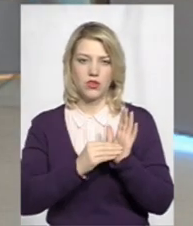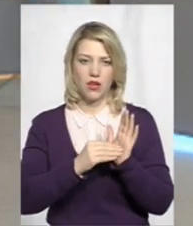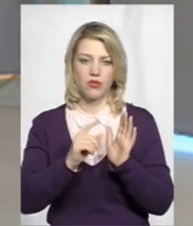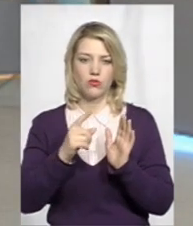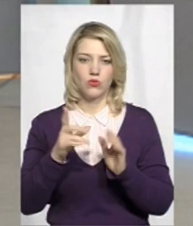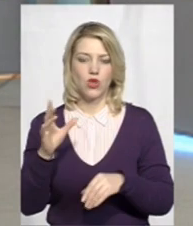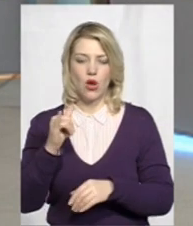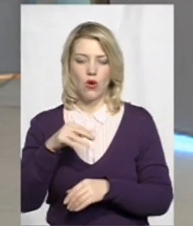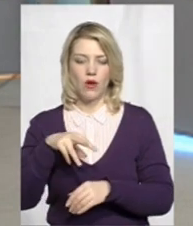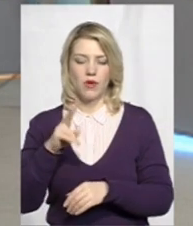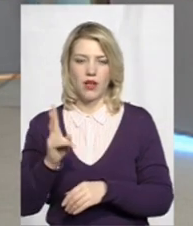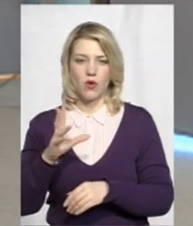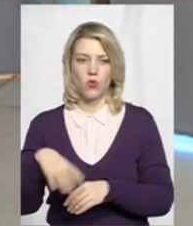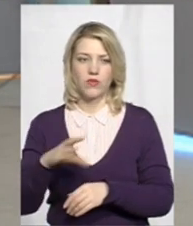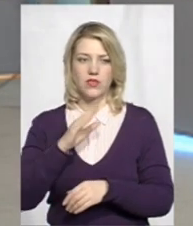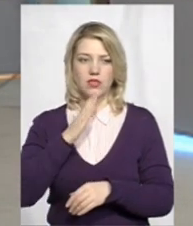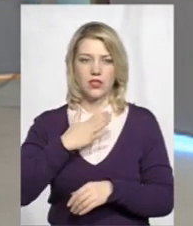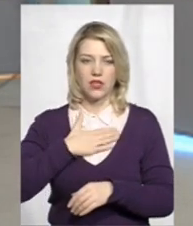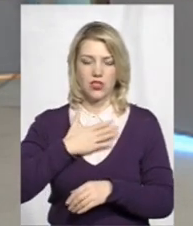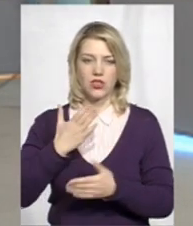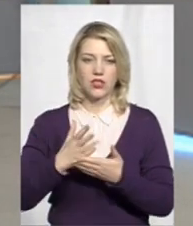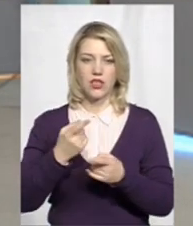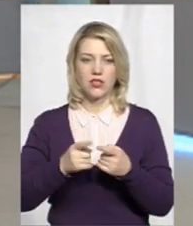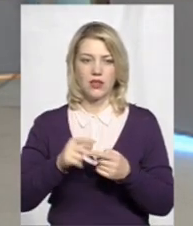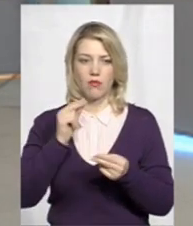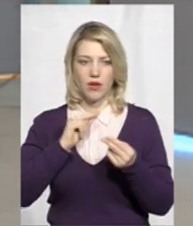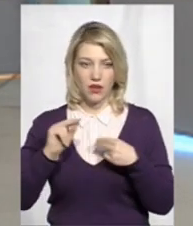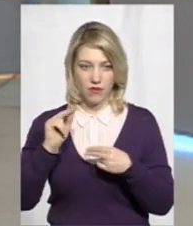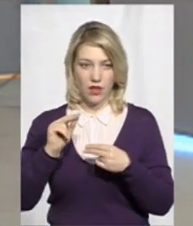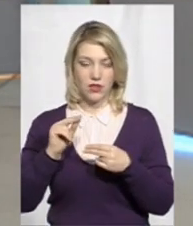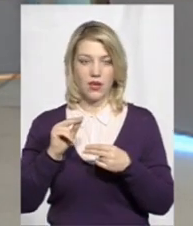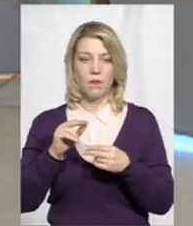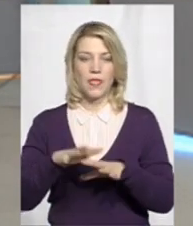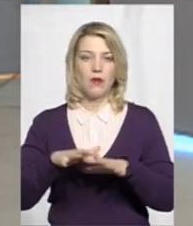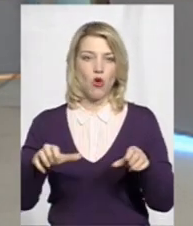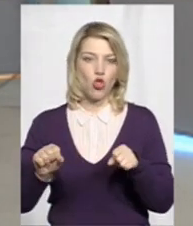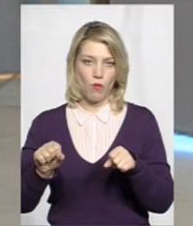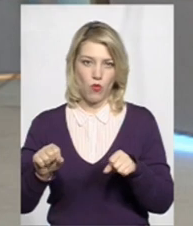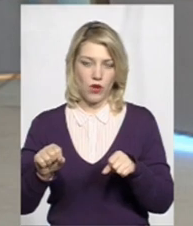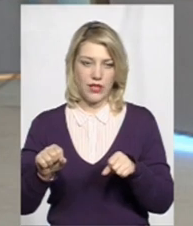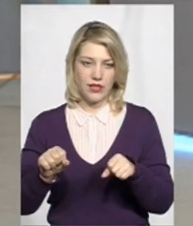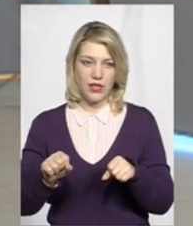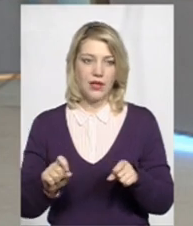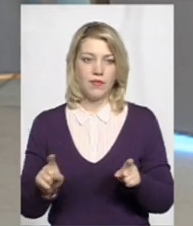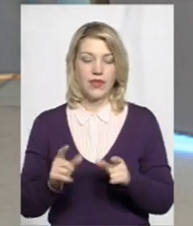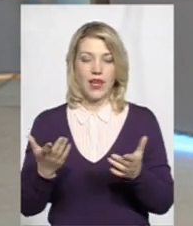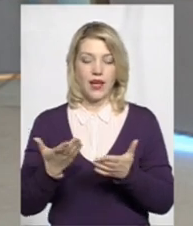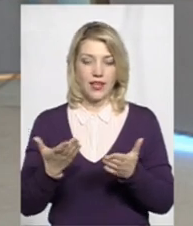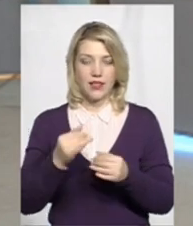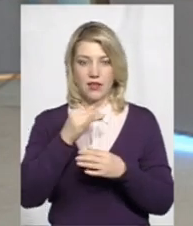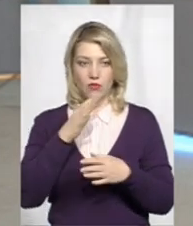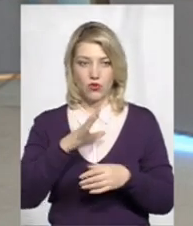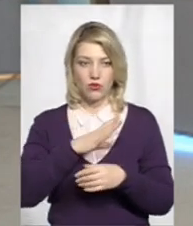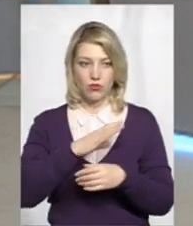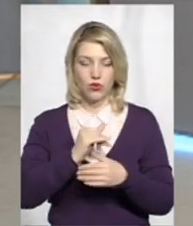УМК всіх наших є ті переваги, монопольні переваги, яких не може бути